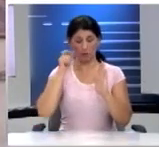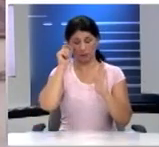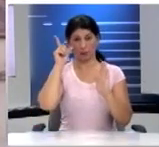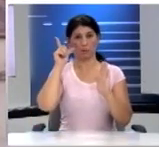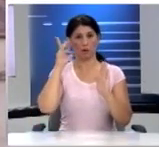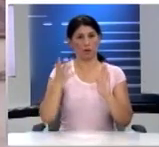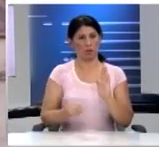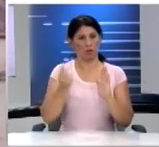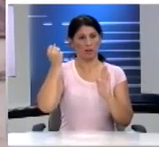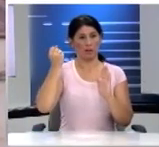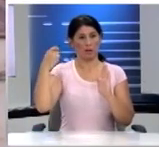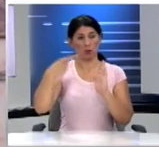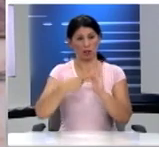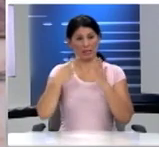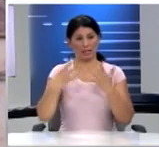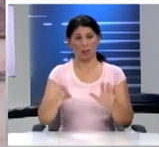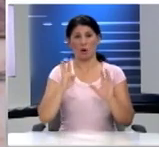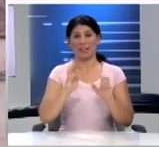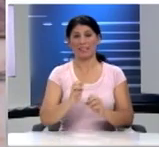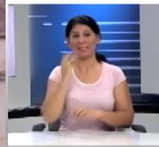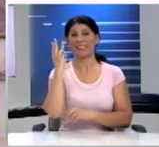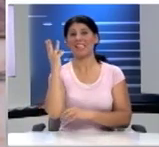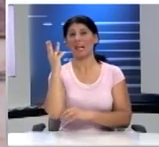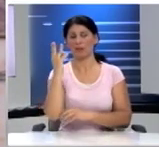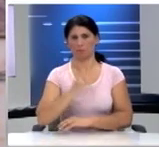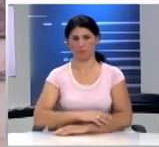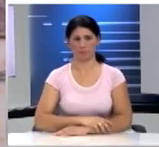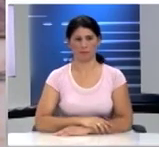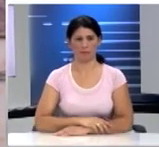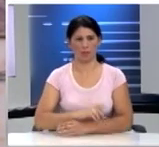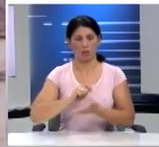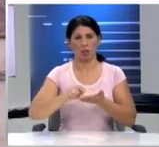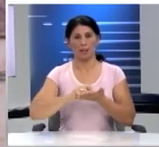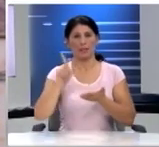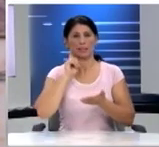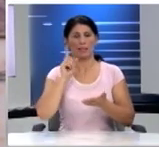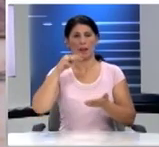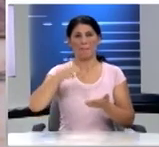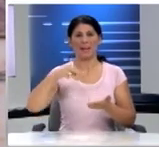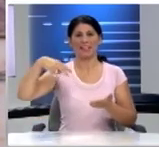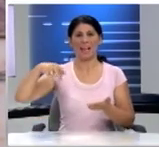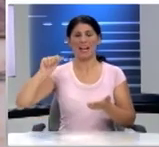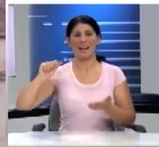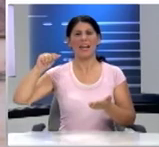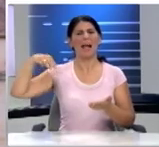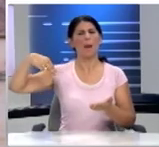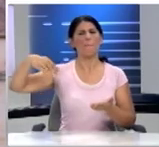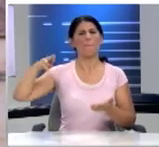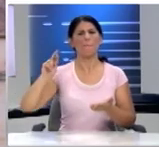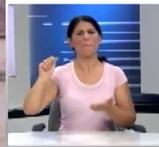εντύπωση Και το έχω κρατήσει Απ' 1993 Το έγραψε η κυρία Μαρίνα Λαμπράκη Πλάκα